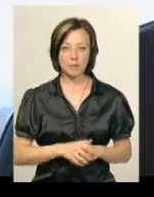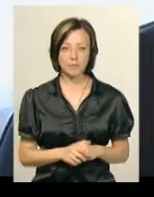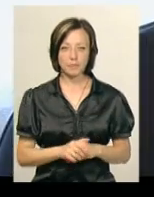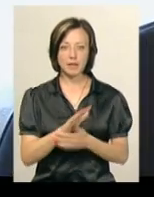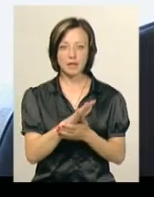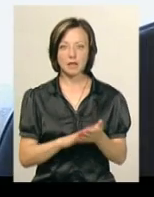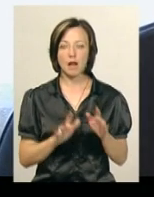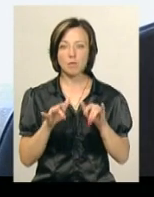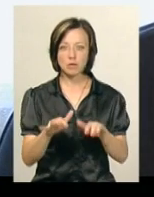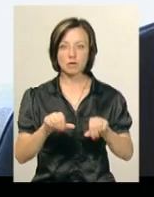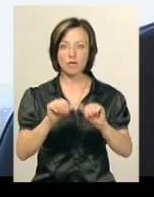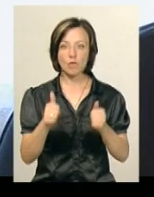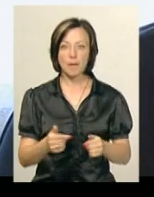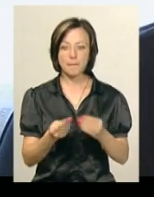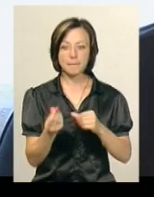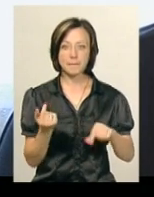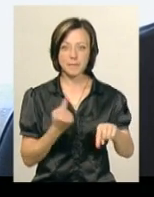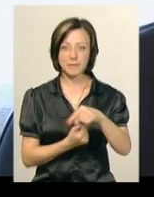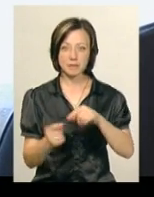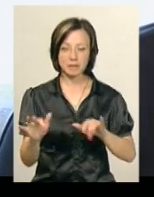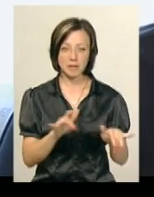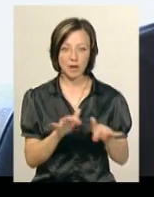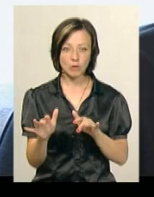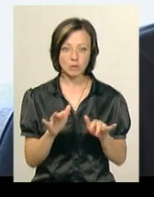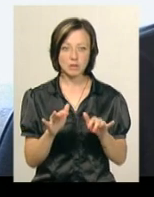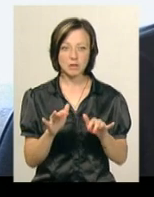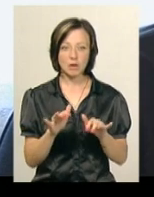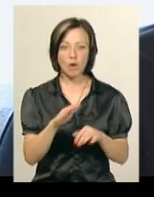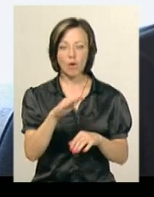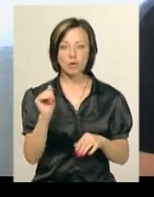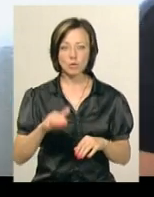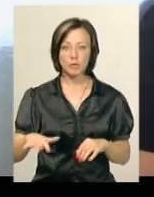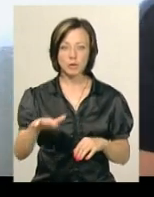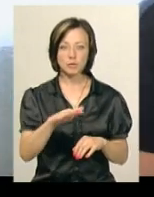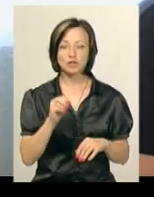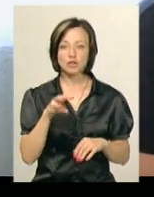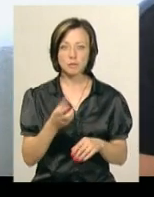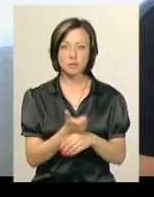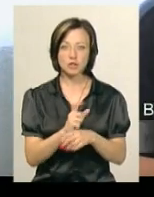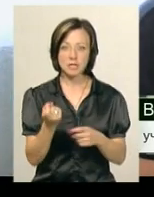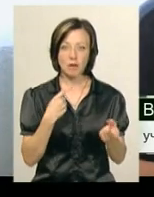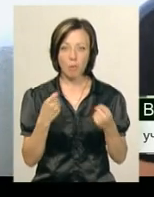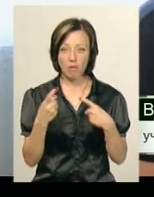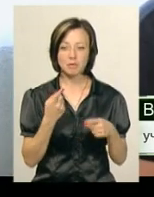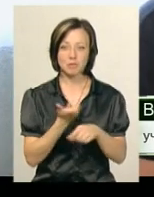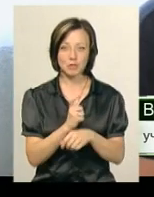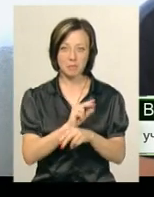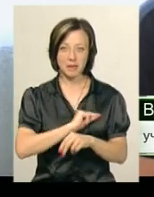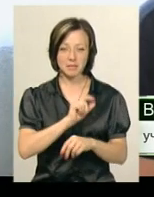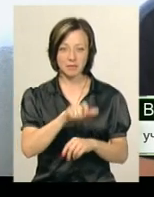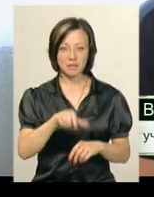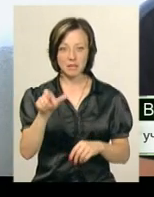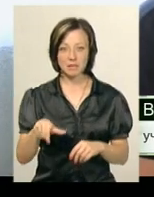«Далі буде про це вже оформлення підприємницької діяльності, орендую там приміщення. Чим більше замовлень, тим більше буде працівників.